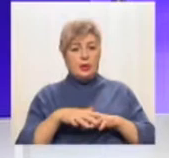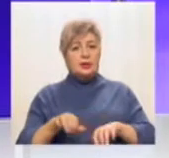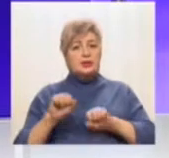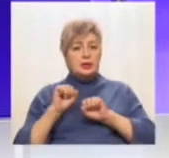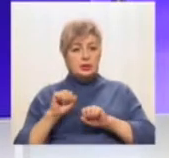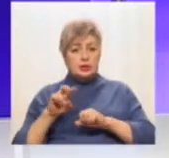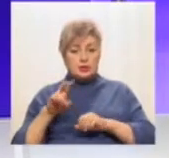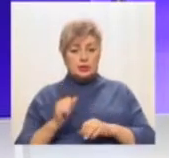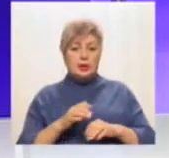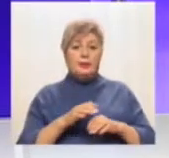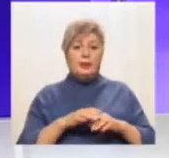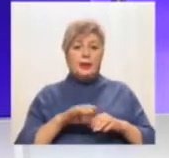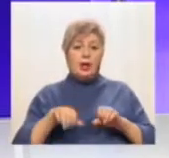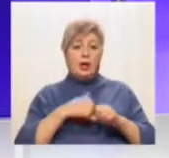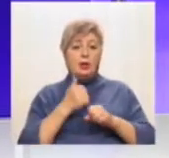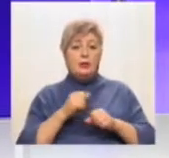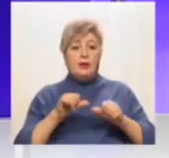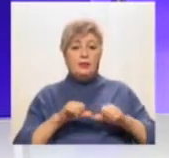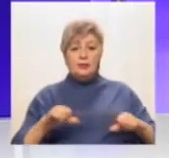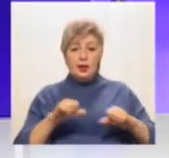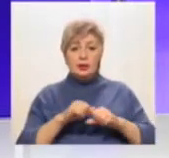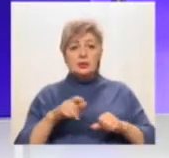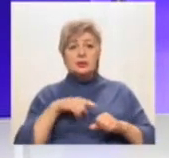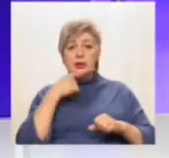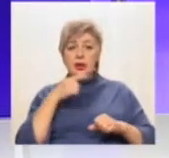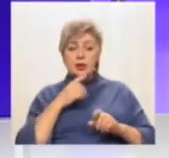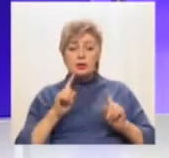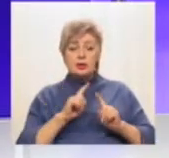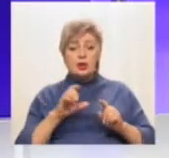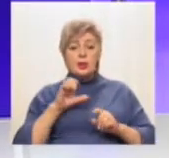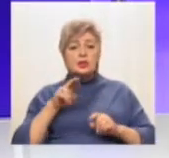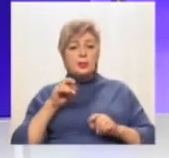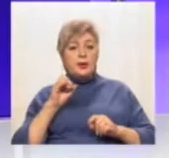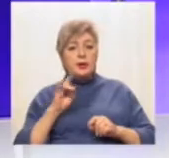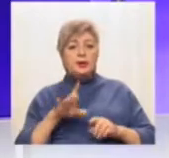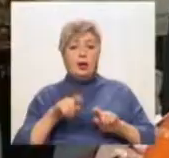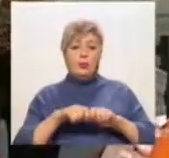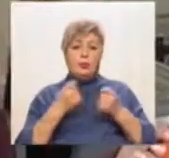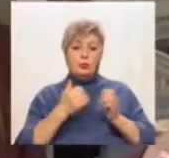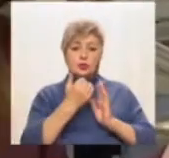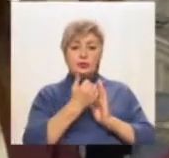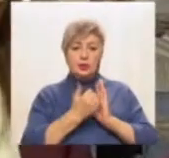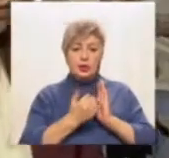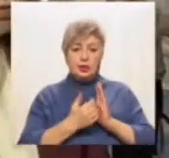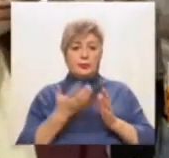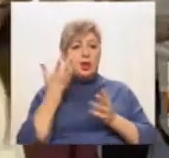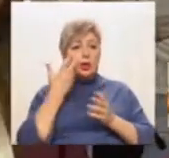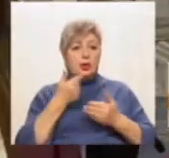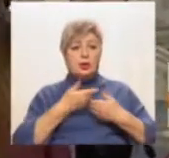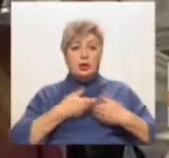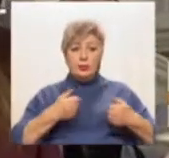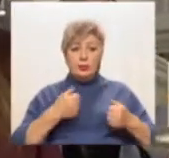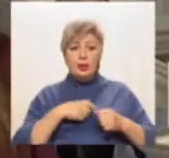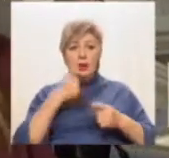фракції опозиційного блоку каже, спікер порушив регламент, коли ставив на голосування законопроект. Коли ми заявили, що маємо